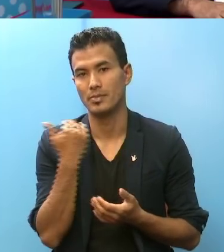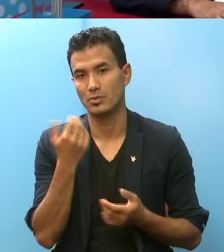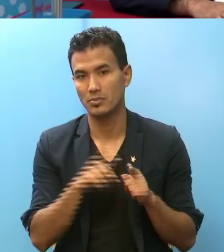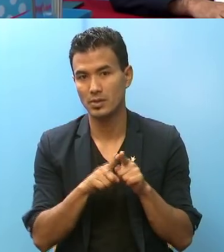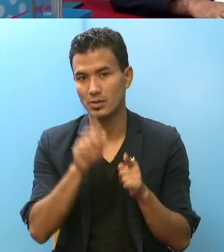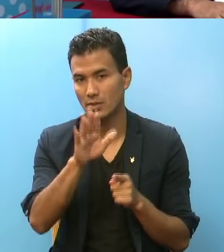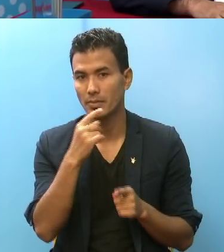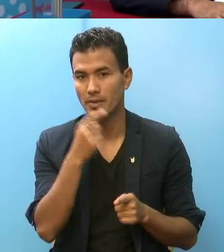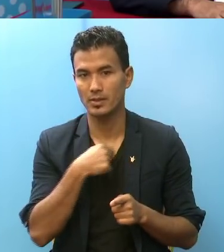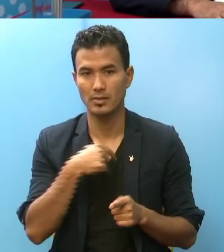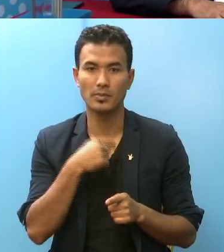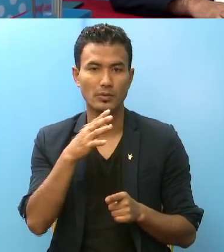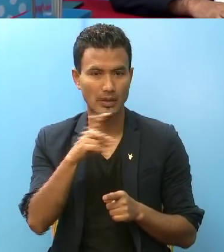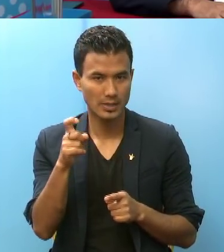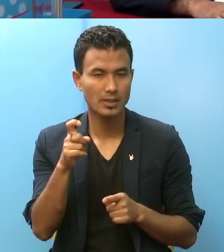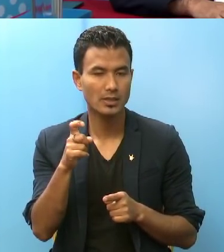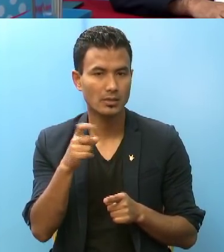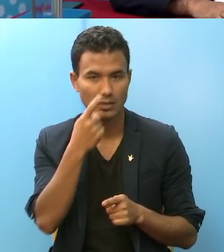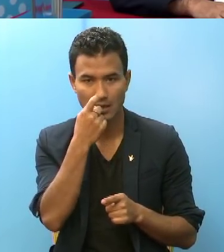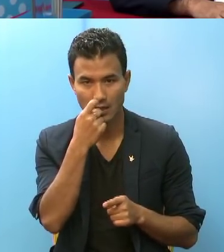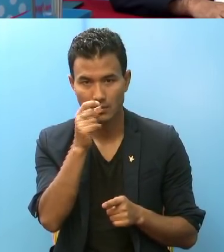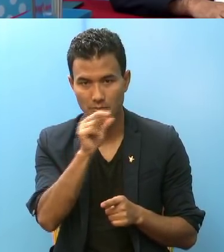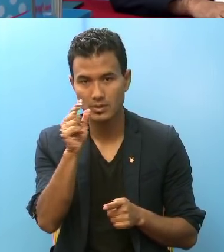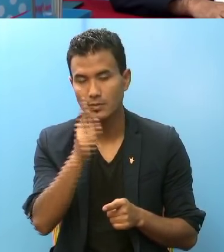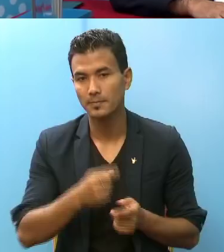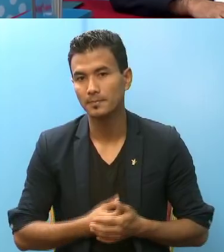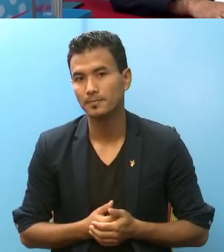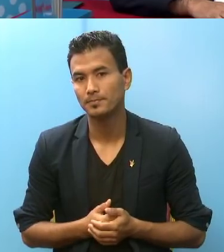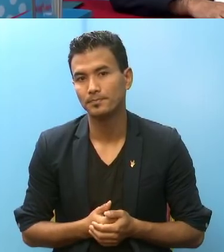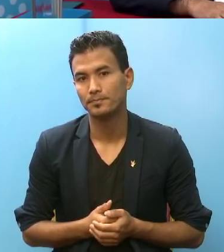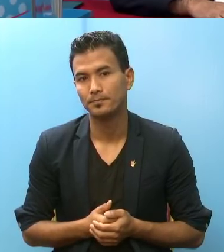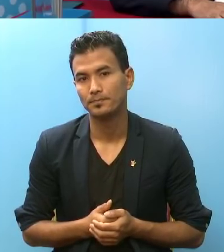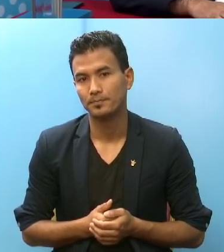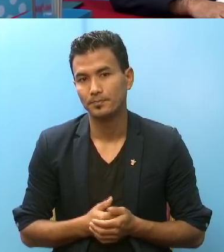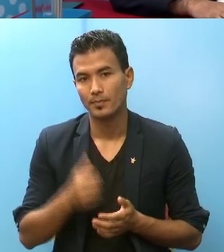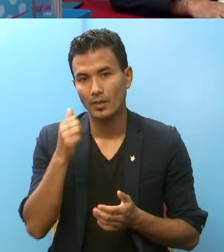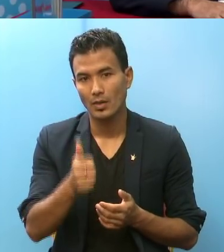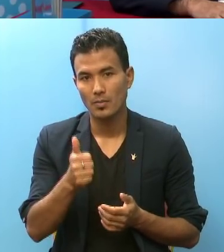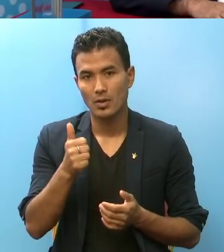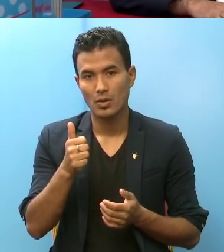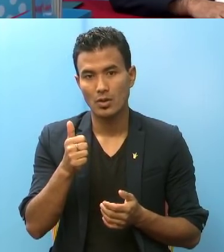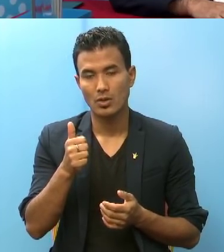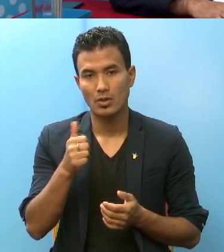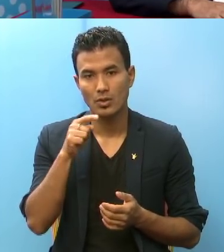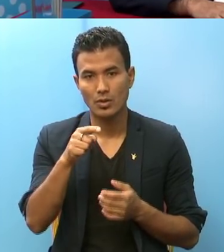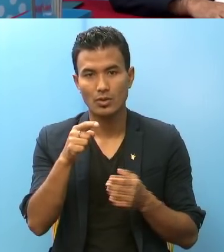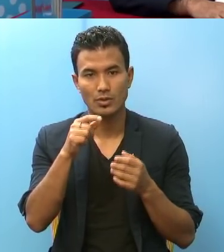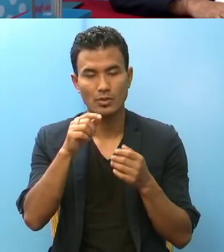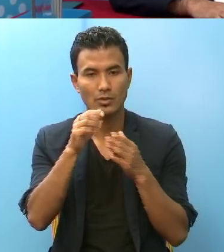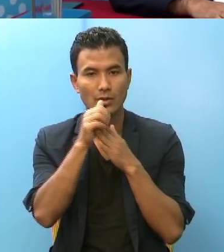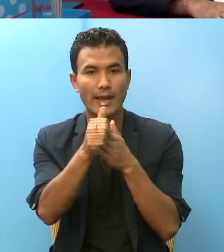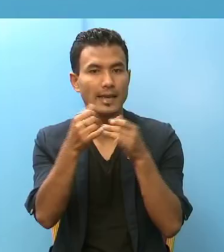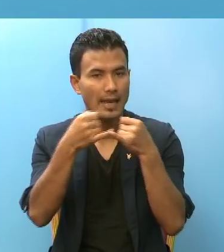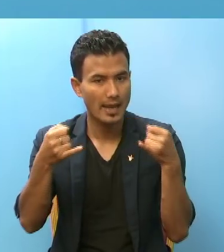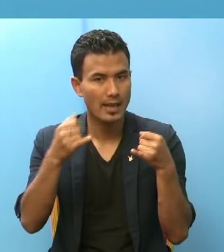त्यों हुँश बने तो शब्वे को लागी अली लाज जास्पत कुरा हुना हो चाहिए तो गाइडलाइन लाइडलाइन लाइचाहिए